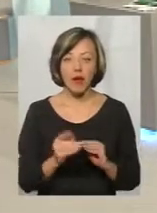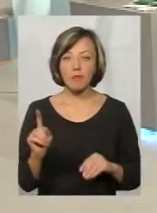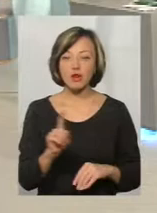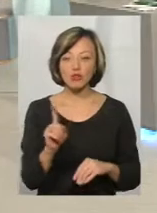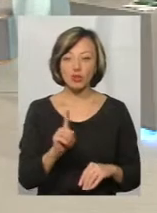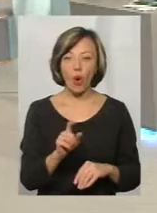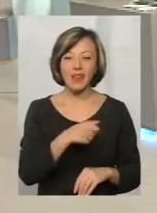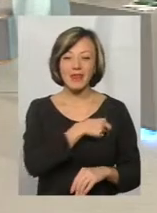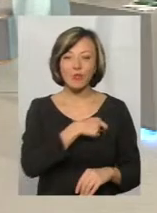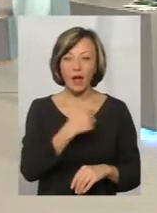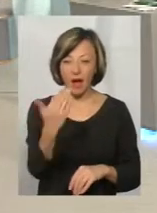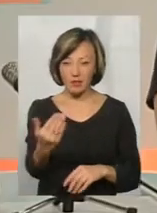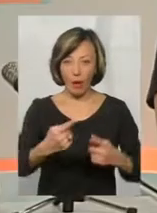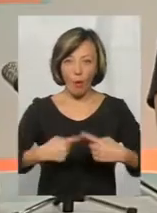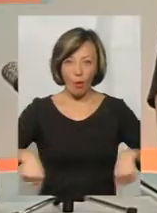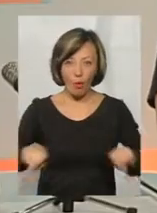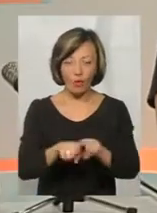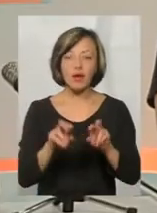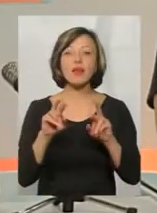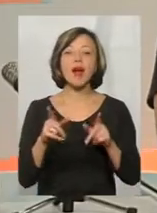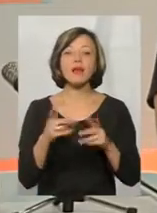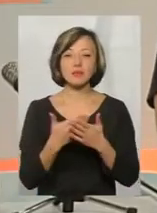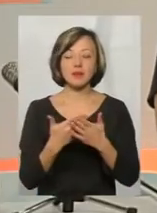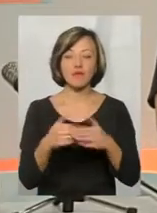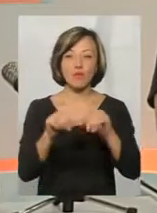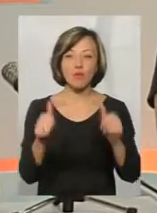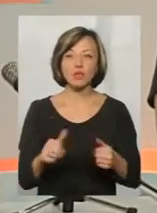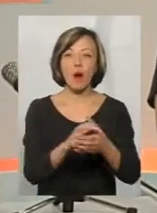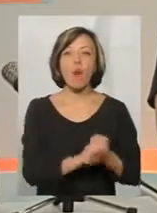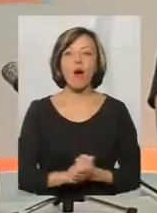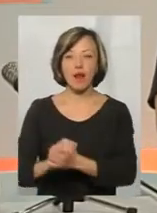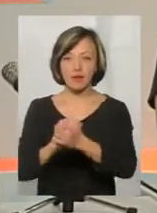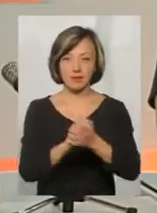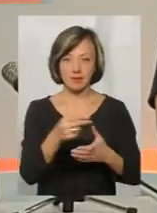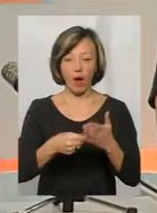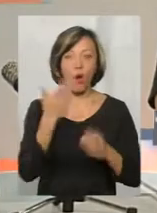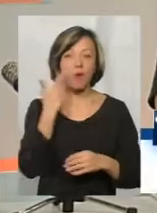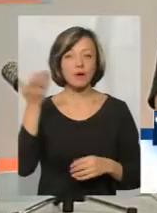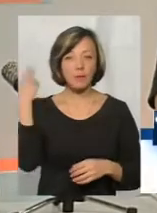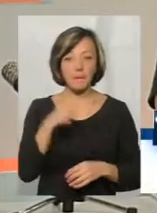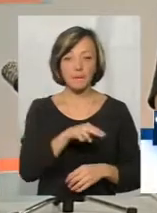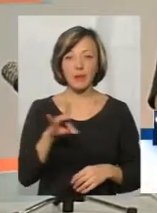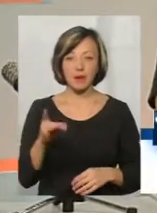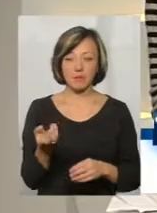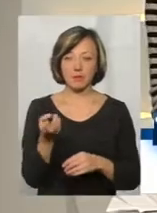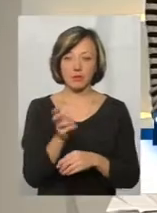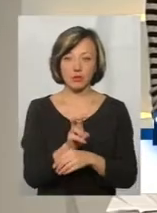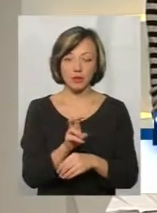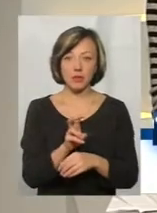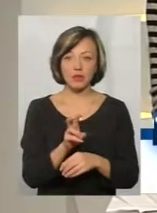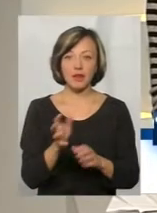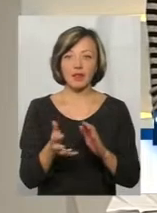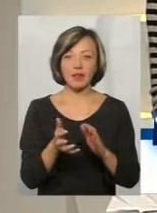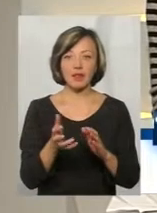мажоритарників зазвичай... Як формується коаліція? Коли партія регіонів прийшла у 12-му році і там прийшла